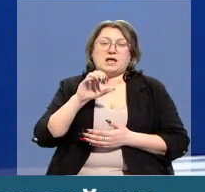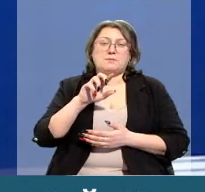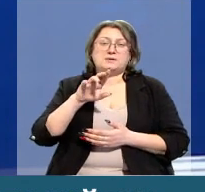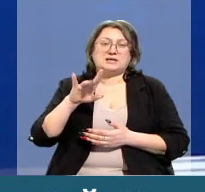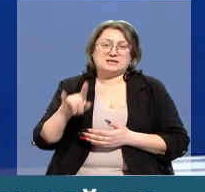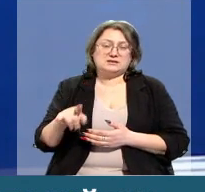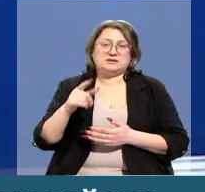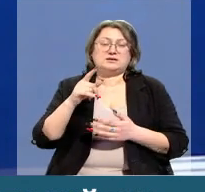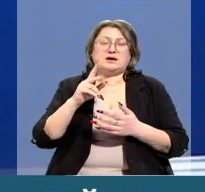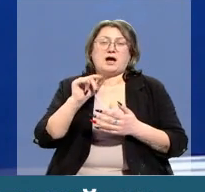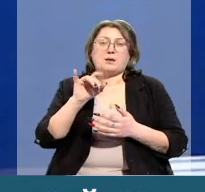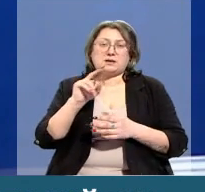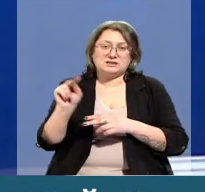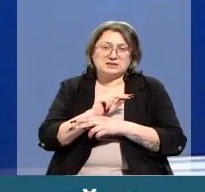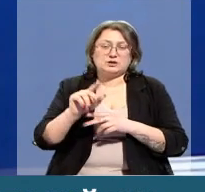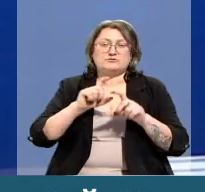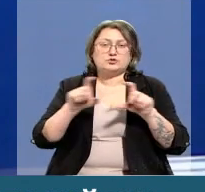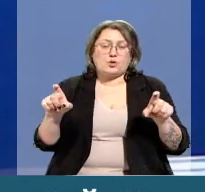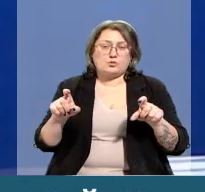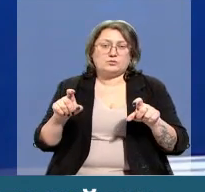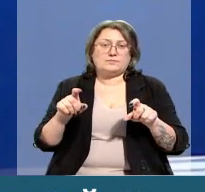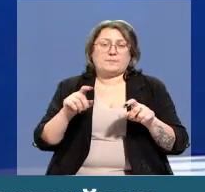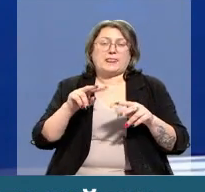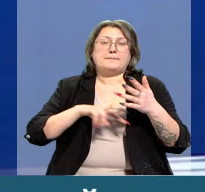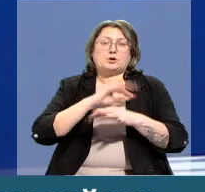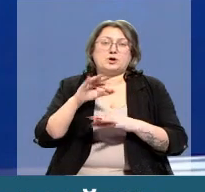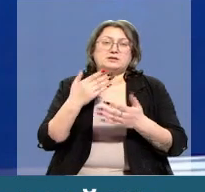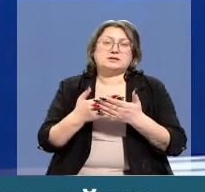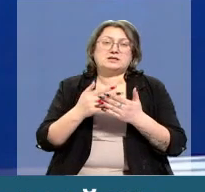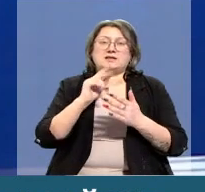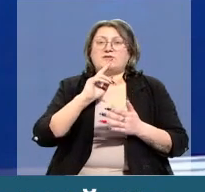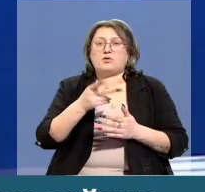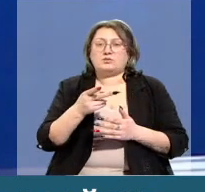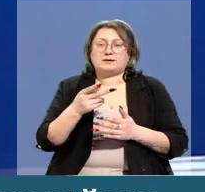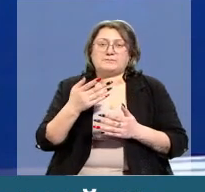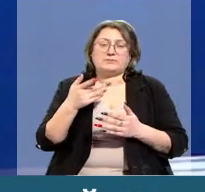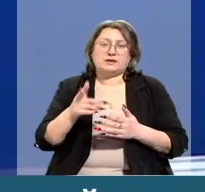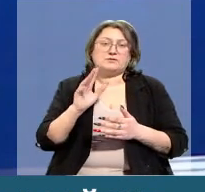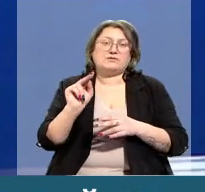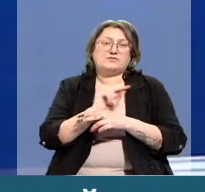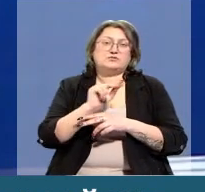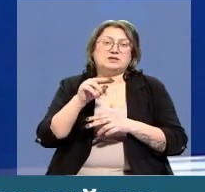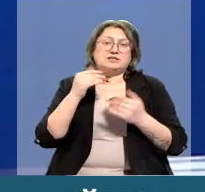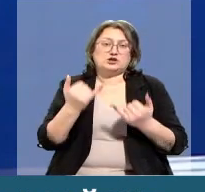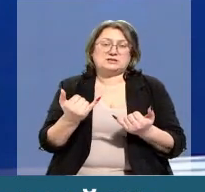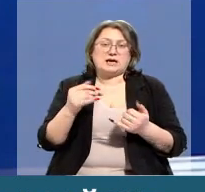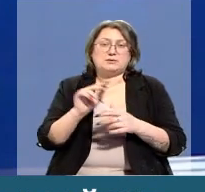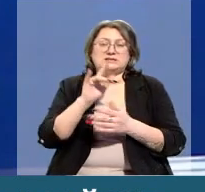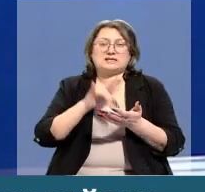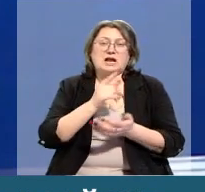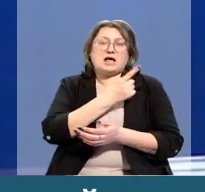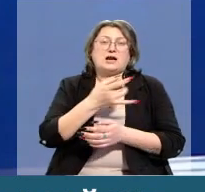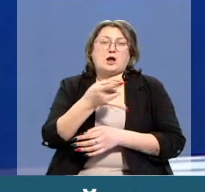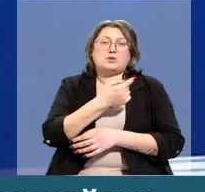реконструируют Карабатырскую общеобразовательную школу. Проект рассчитан на два года. Кроме того, ведётся текущий ремонт центральной районной